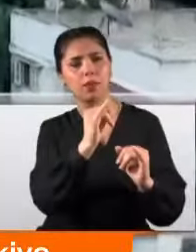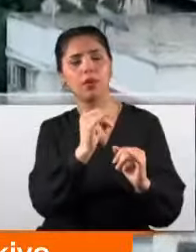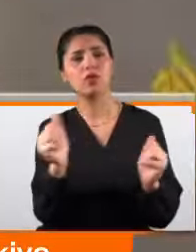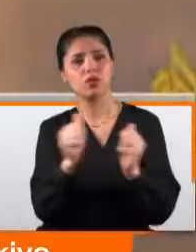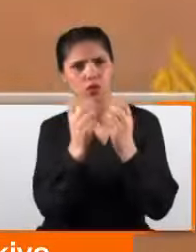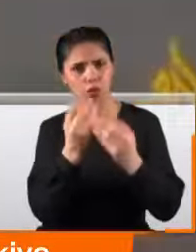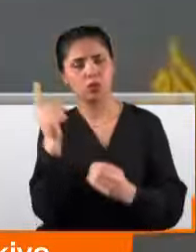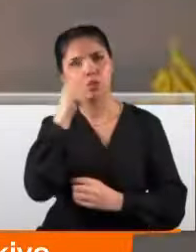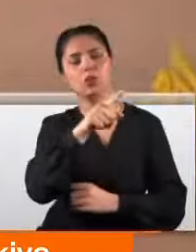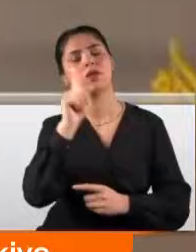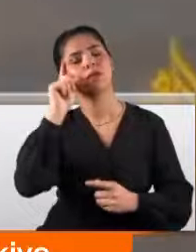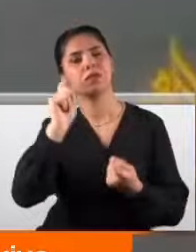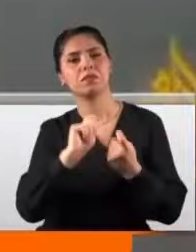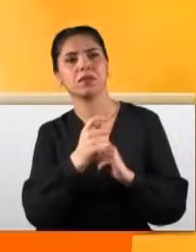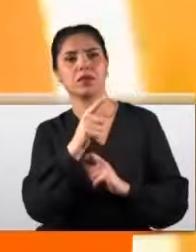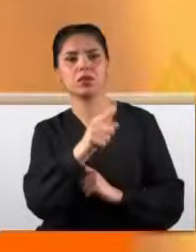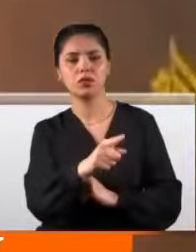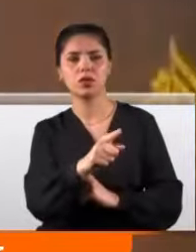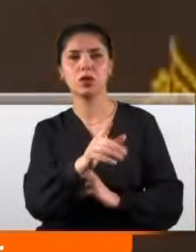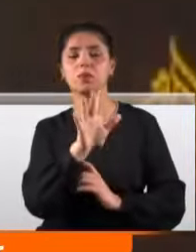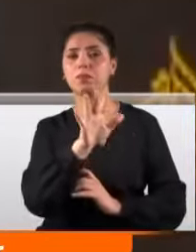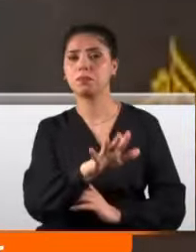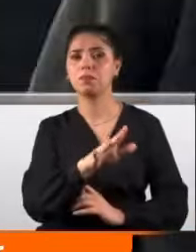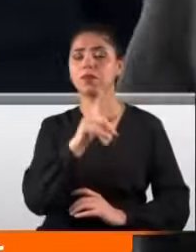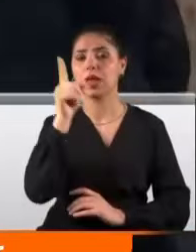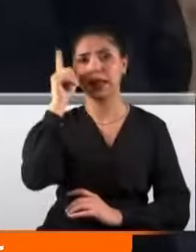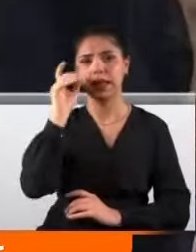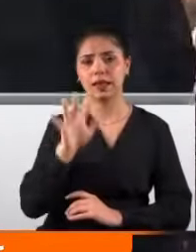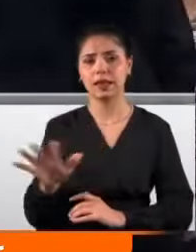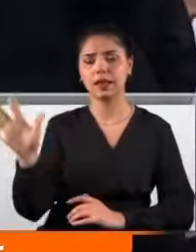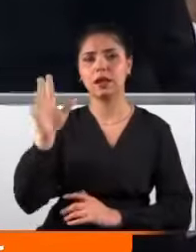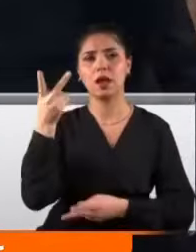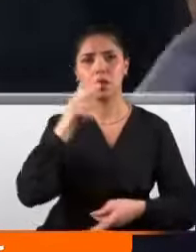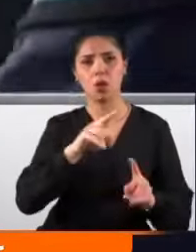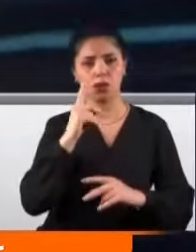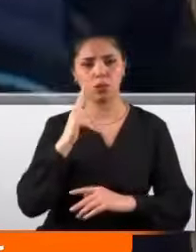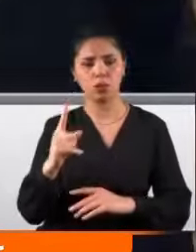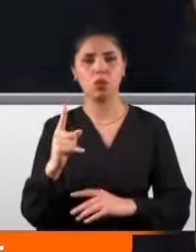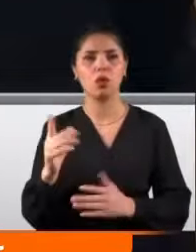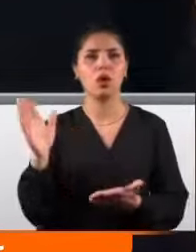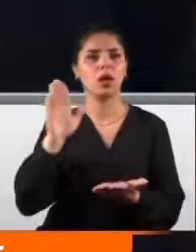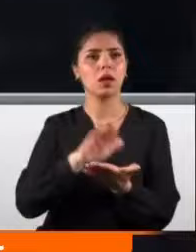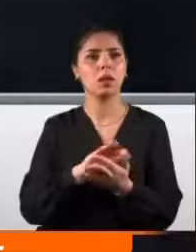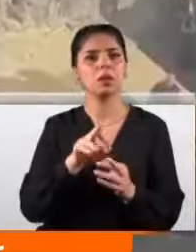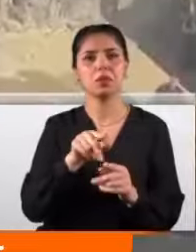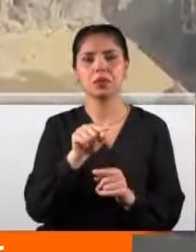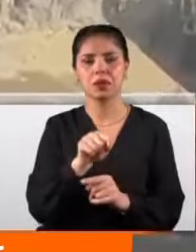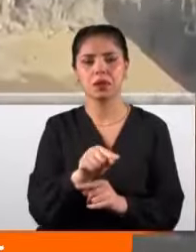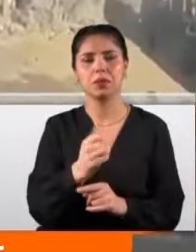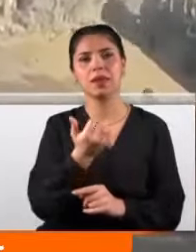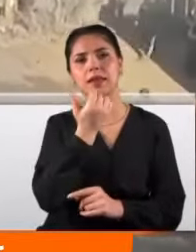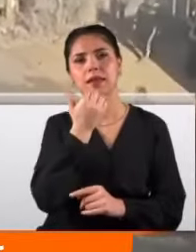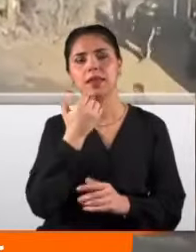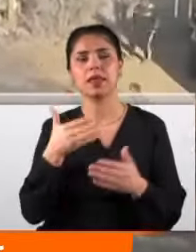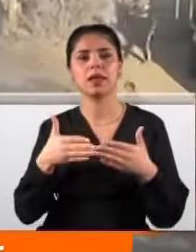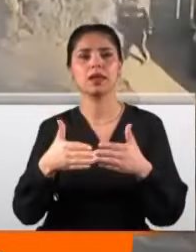Biden, ateşkes masasında tutamadığı İsrail'in oluk oluk akıttığı kana yara bandı yapıştırırcasına geçici liman